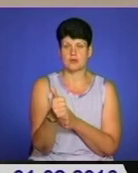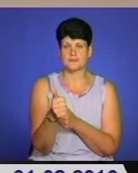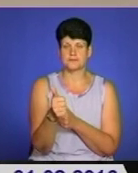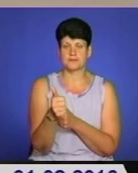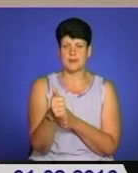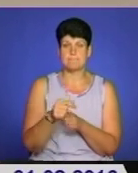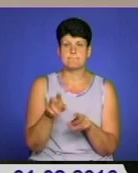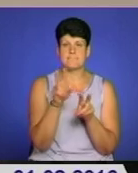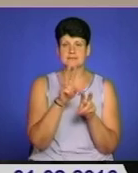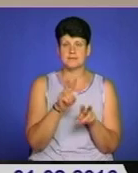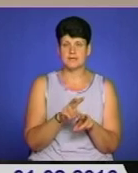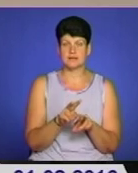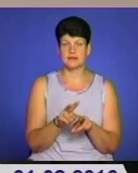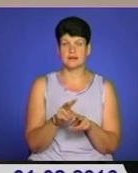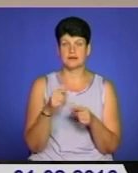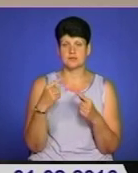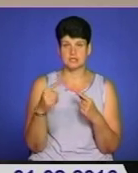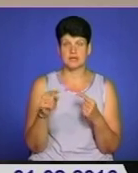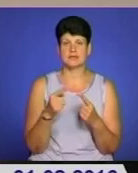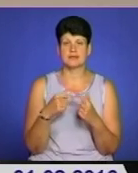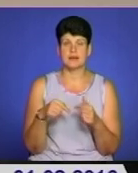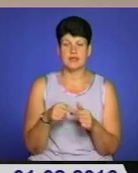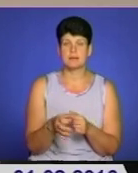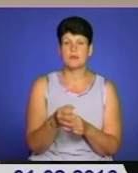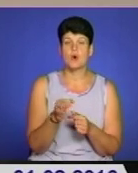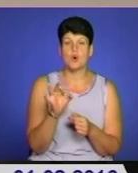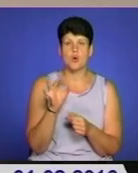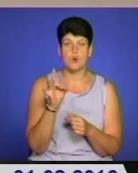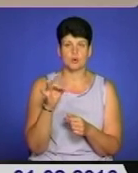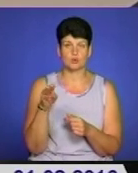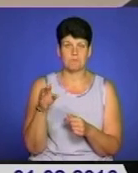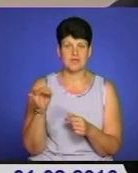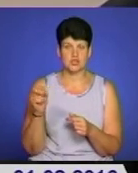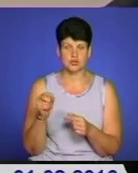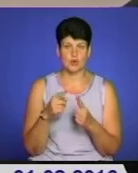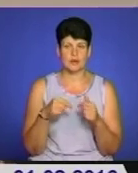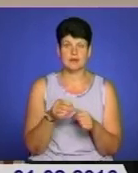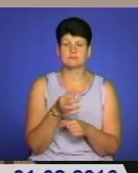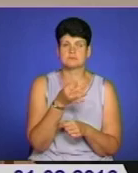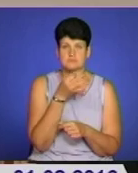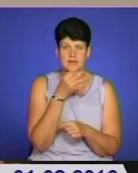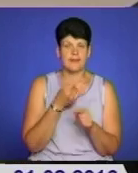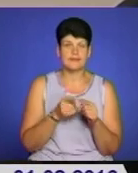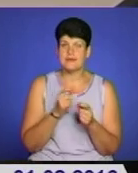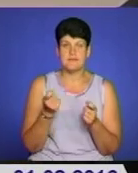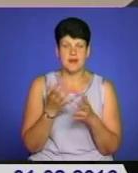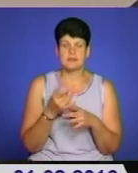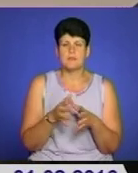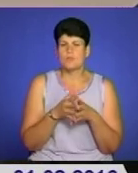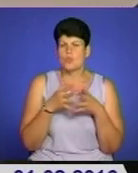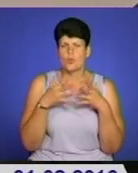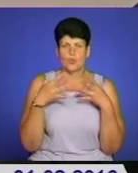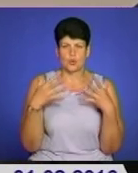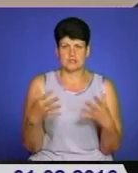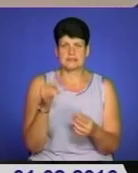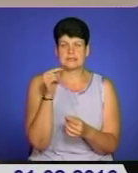Посмотріли офтологічне відділення, дуже подобається, і ортопедічне відділення. Це немало, це дуже багато. Там, во-первых,